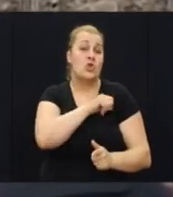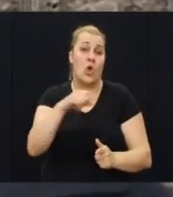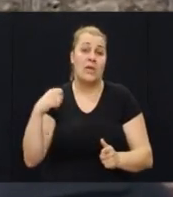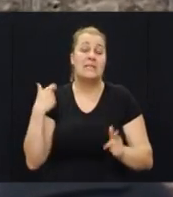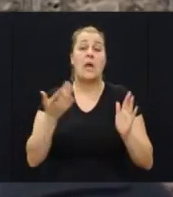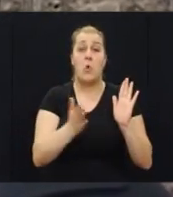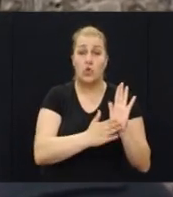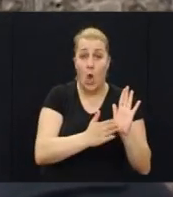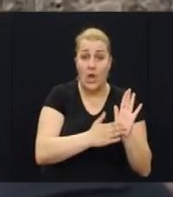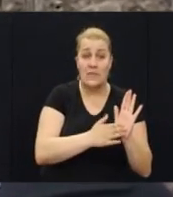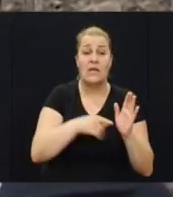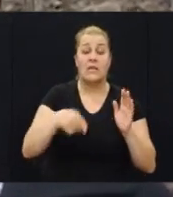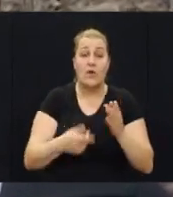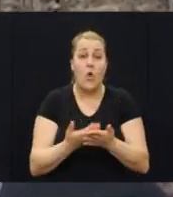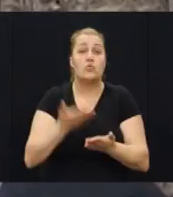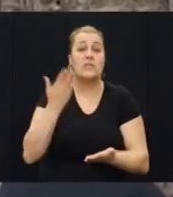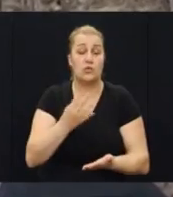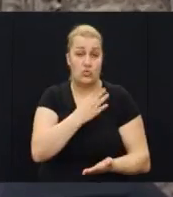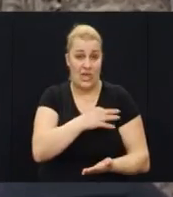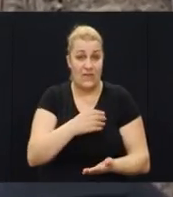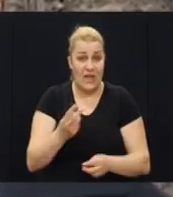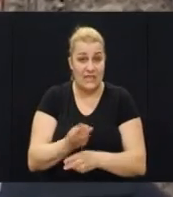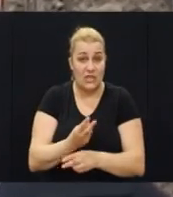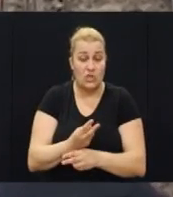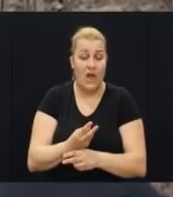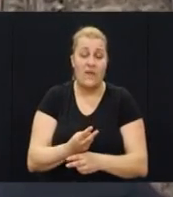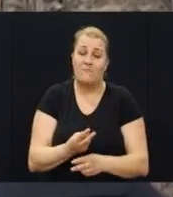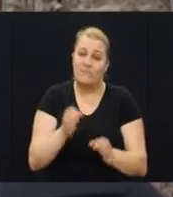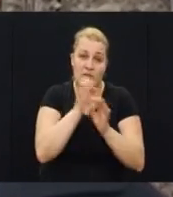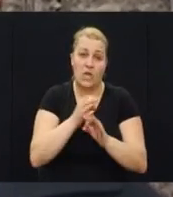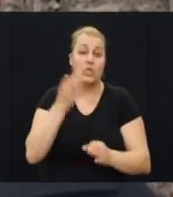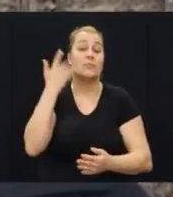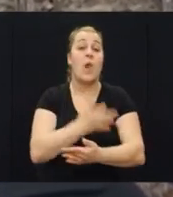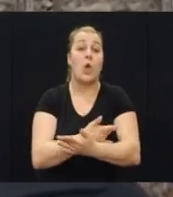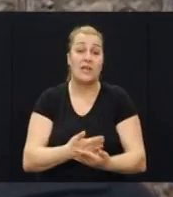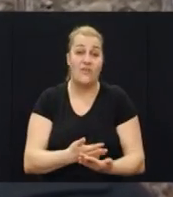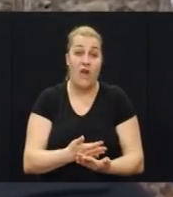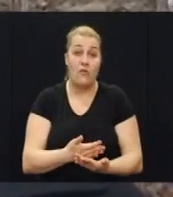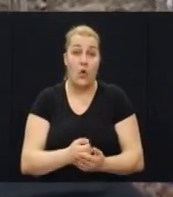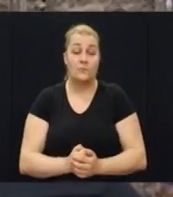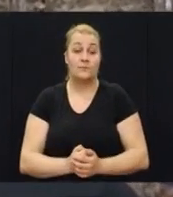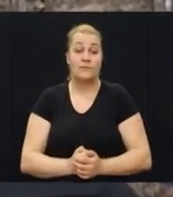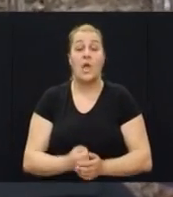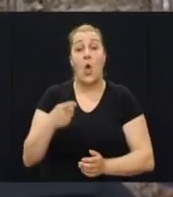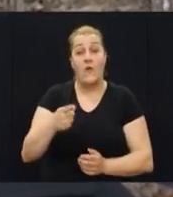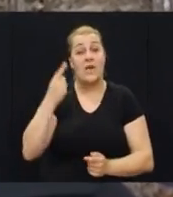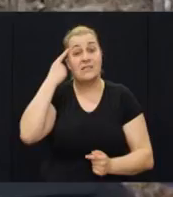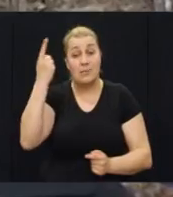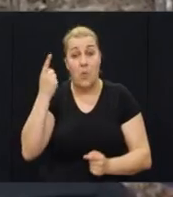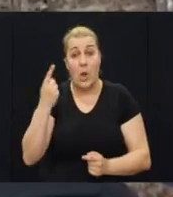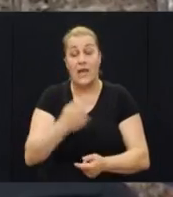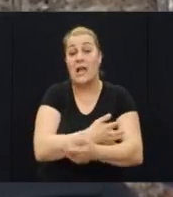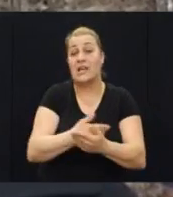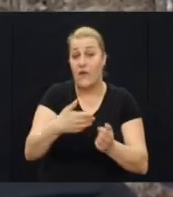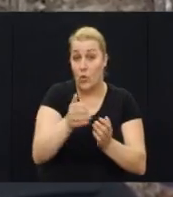dokaz da je ovo uskrsnuće Hrvatske države nažalost bilo krvavo i da je evo ta simbolika